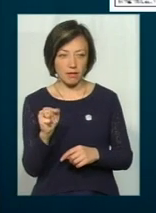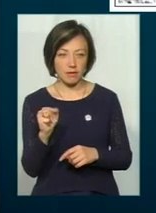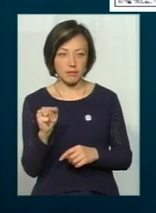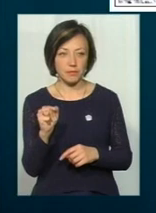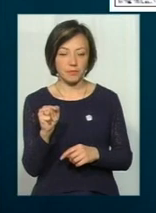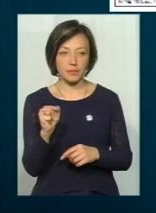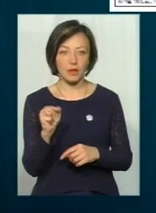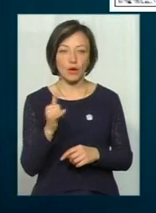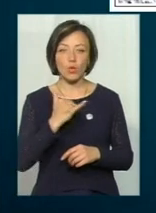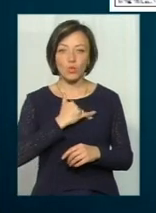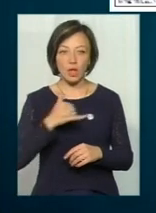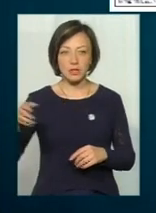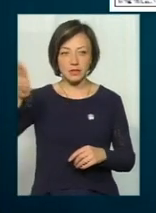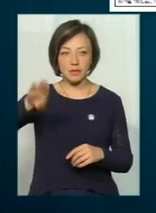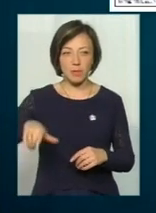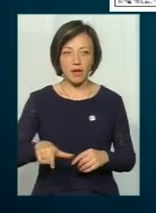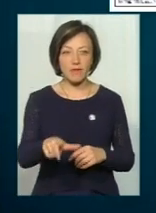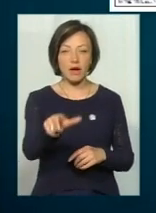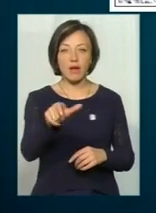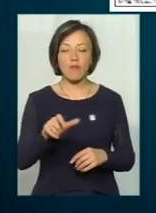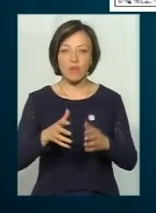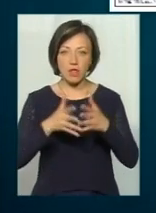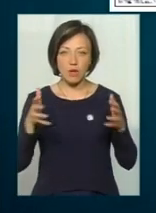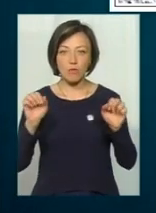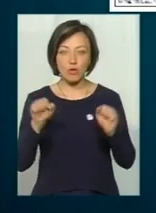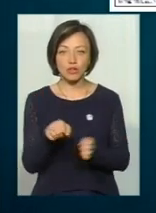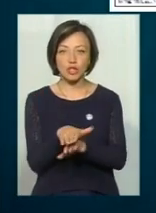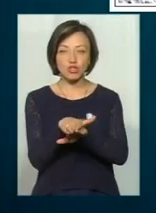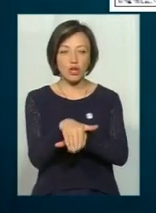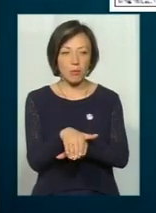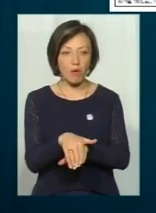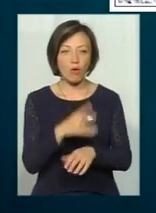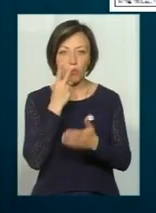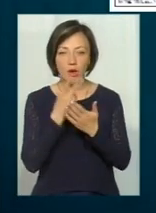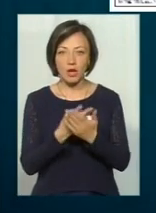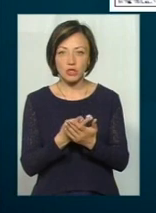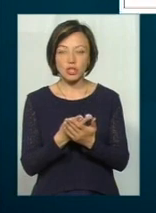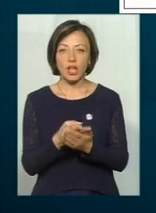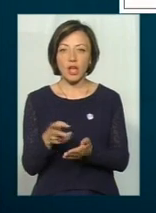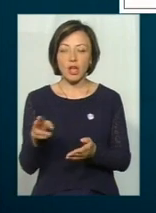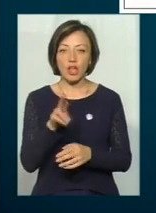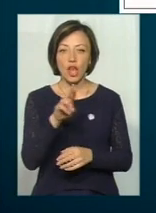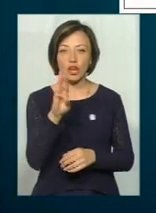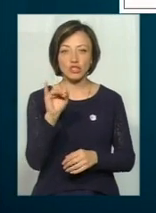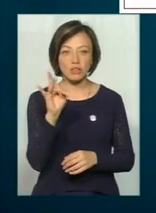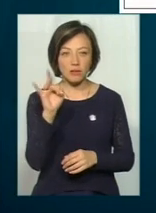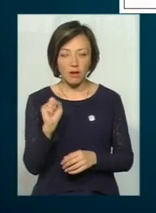заплавах рік великих можна бачити черепаху болотяну, ящерку живородну, ящерку прутку